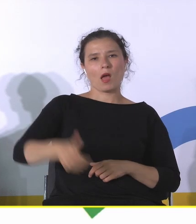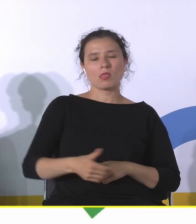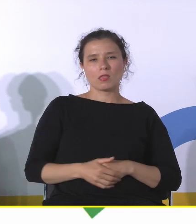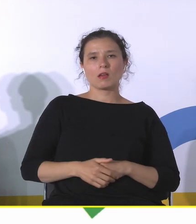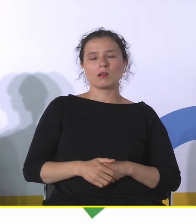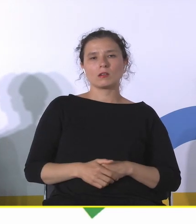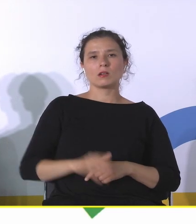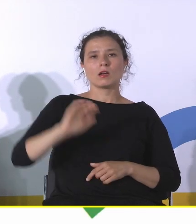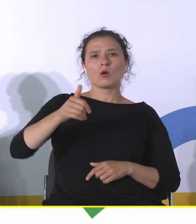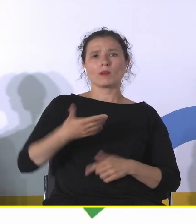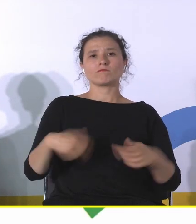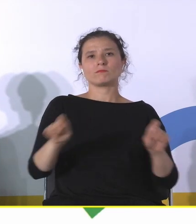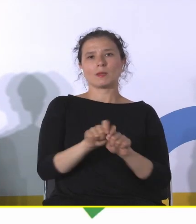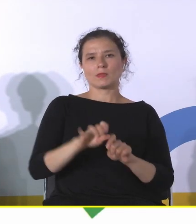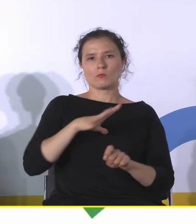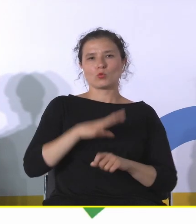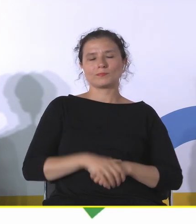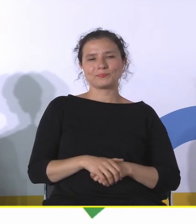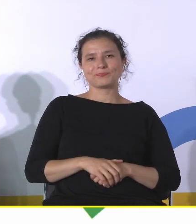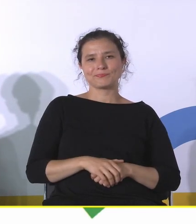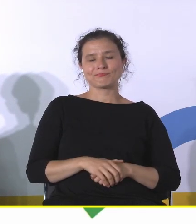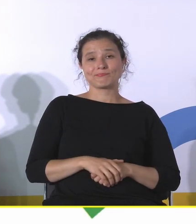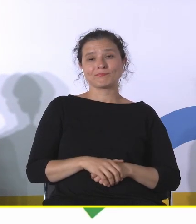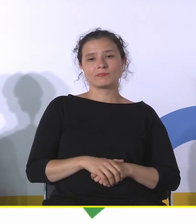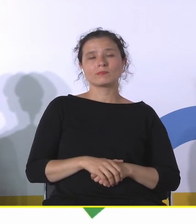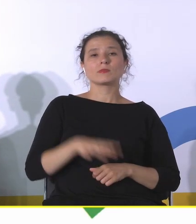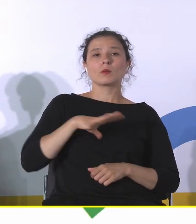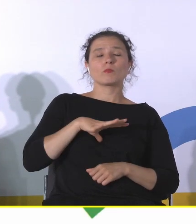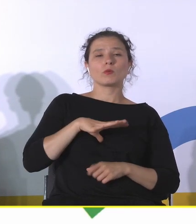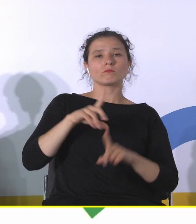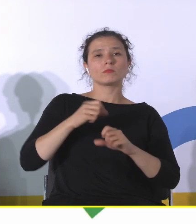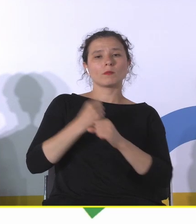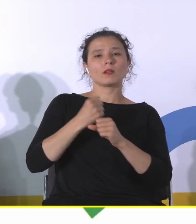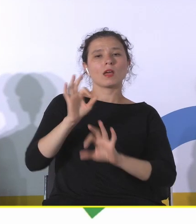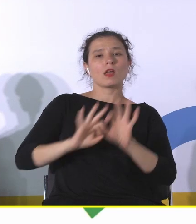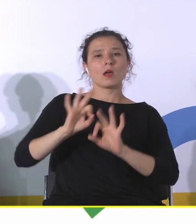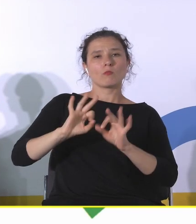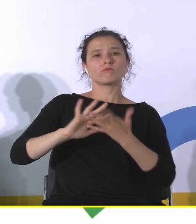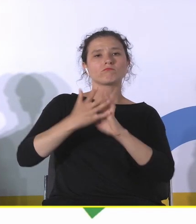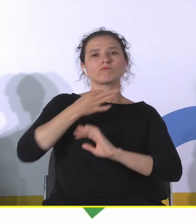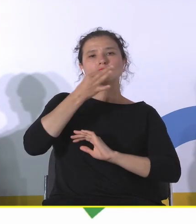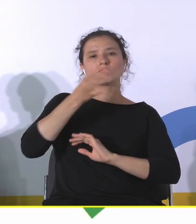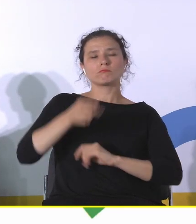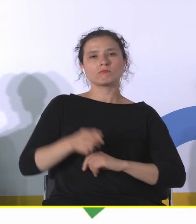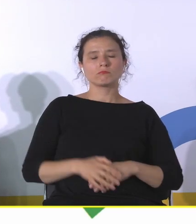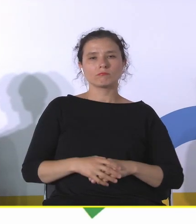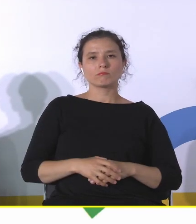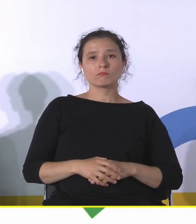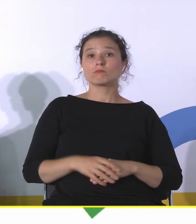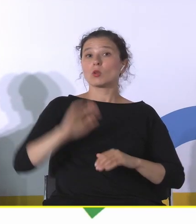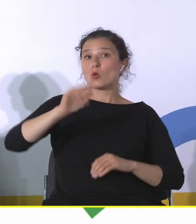zamknięta, zostały podjęte prace remontowo-rewitalizacyjne. I kopalnia,